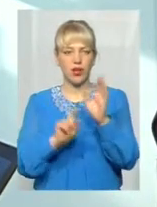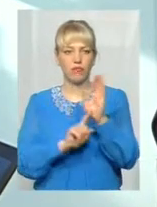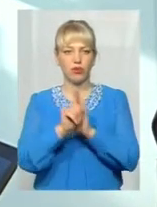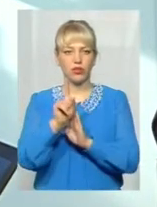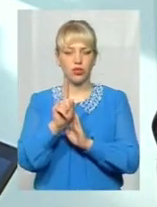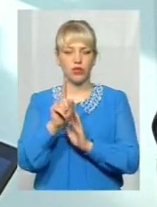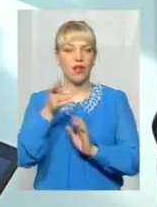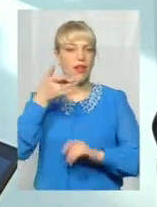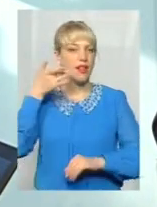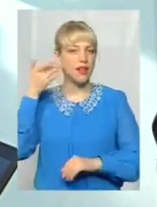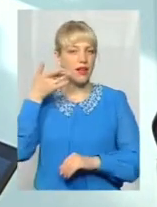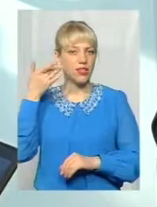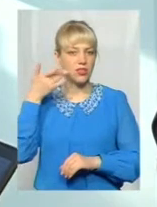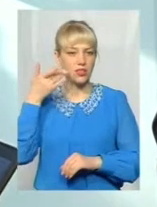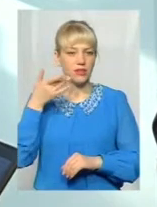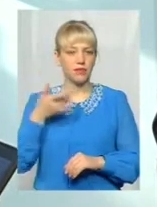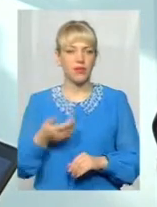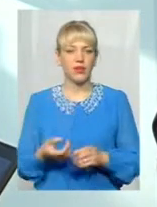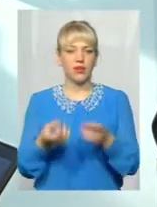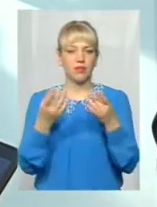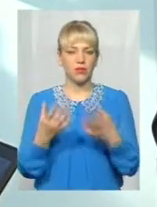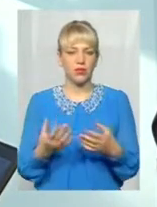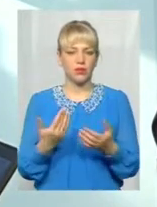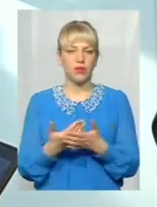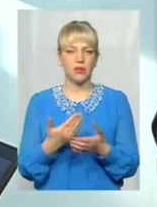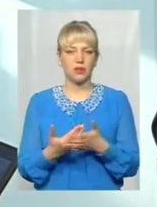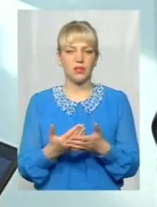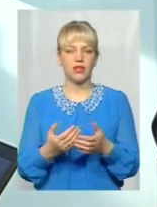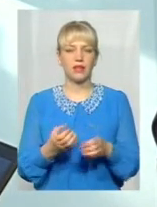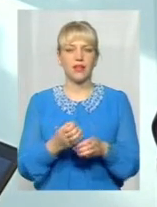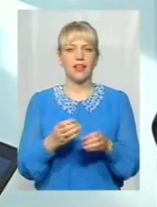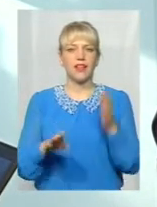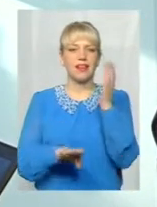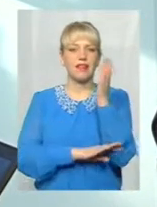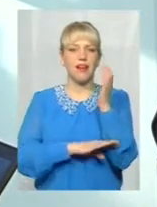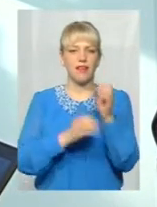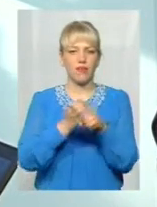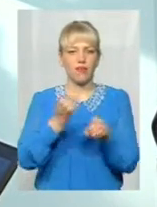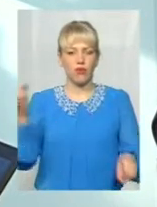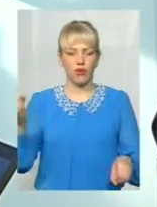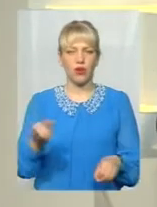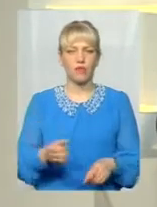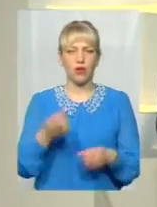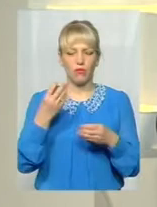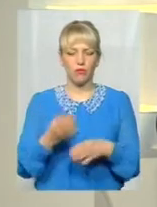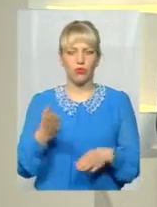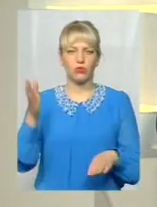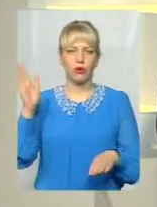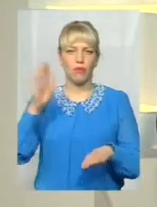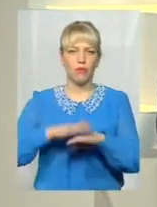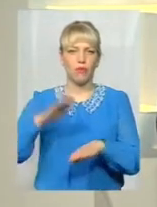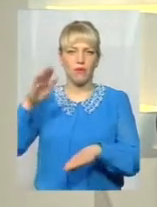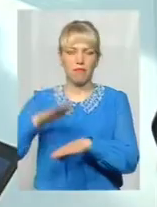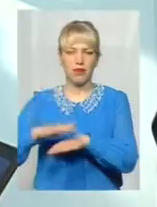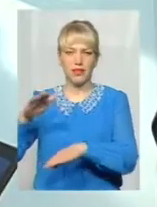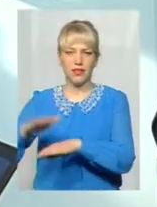стадії легше навіть підручними засобами, навіть гілякою від дерева сухою, просто прибити цей вогонь, не дати йому розповсюдитись,